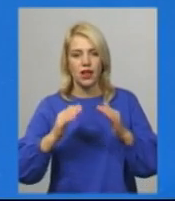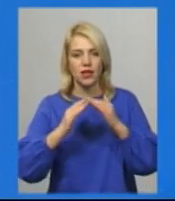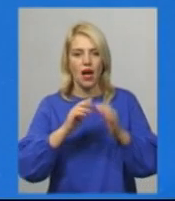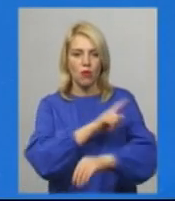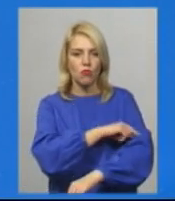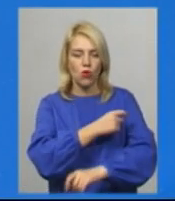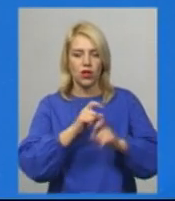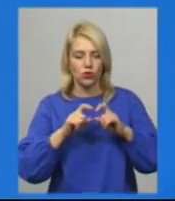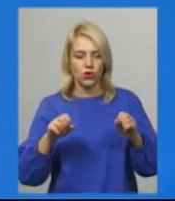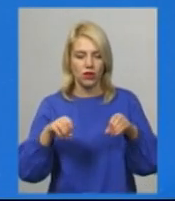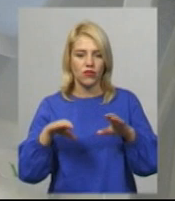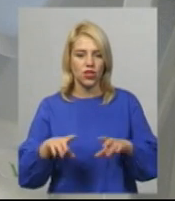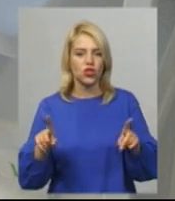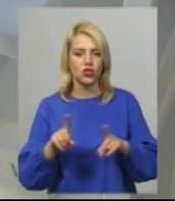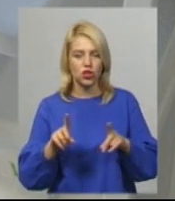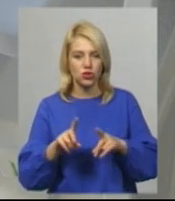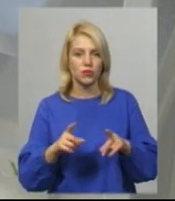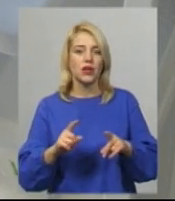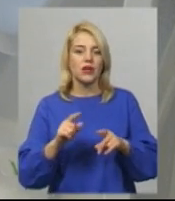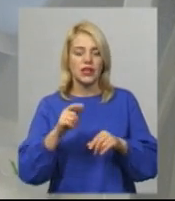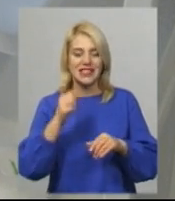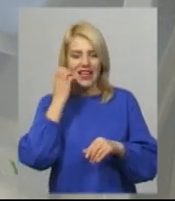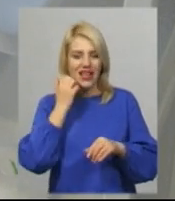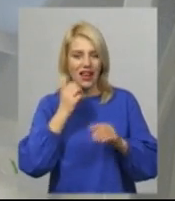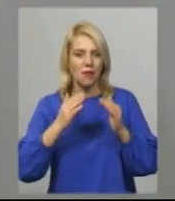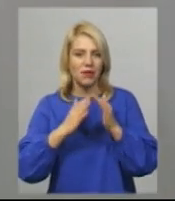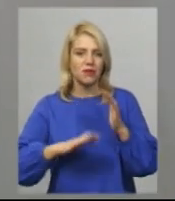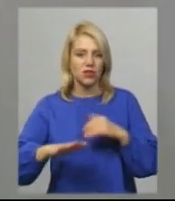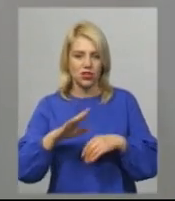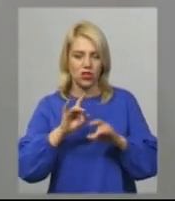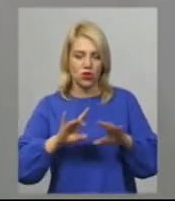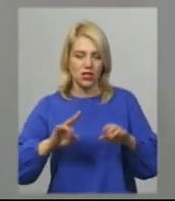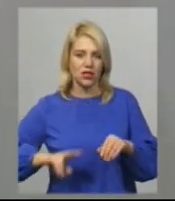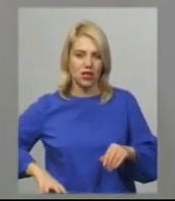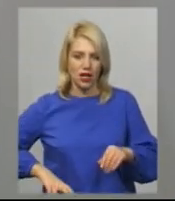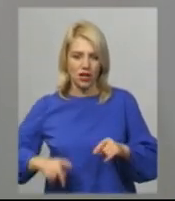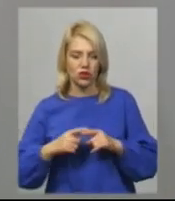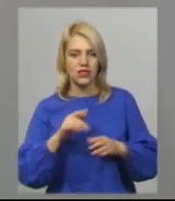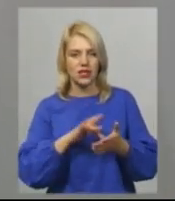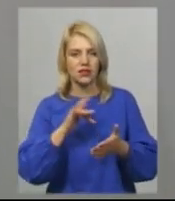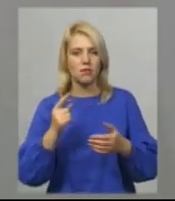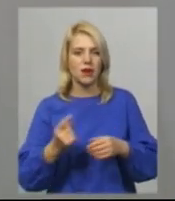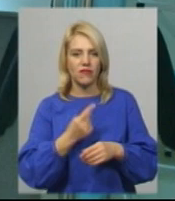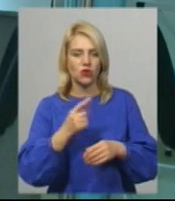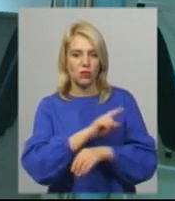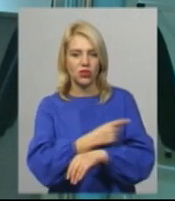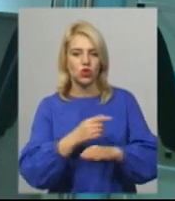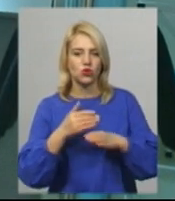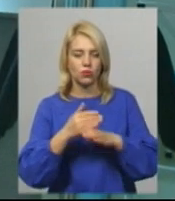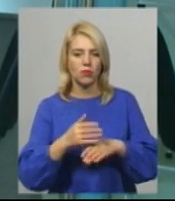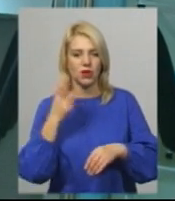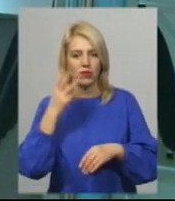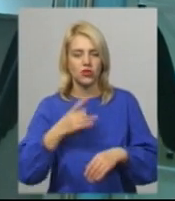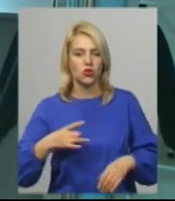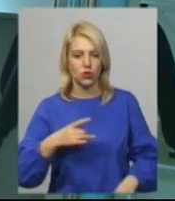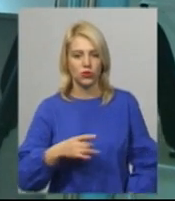вона знаходилася в старому аварійному приміщенні, каже директор комунального некомерційного підприємства Центр первинної медичної допомоги Хмельницького району